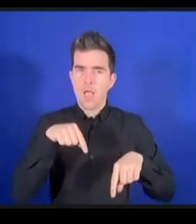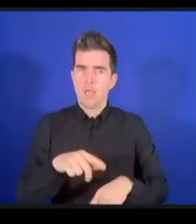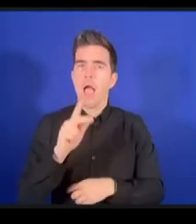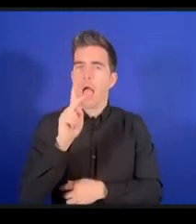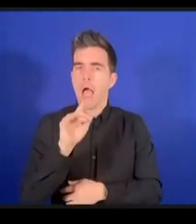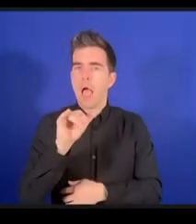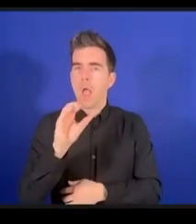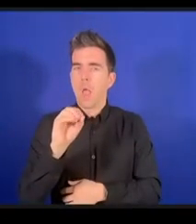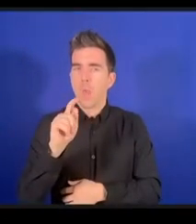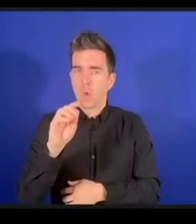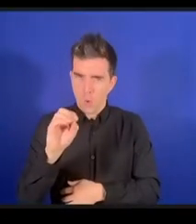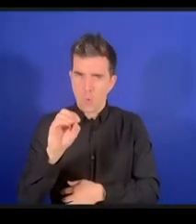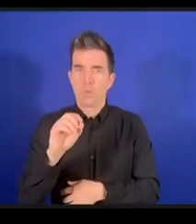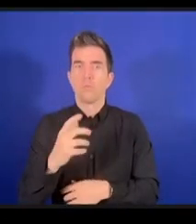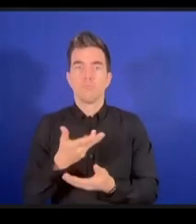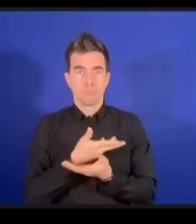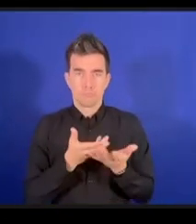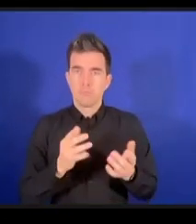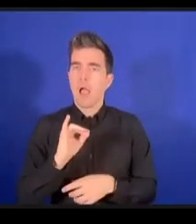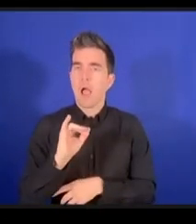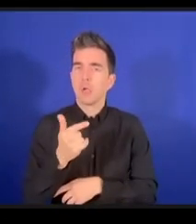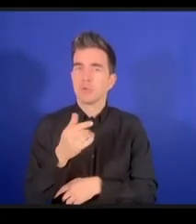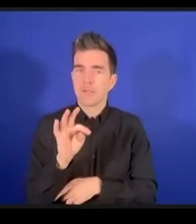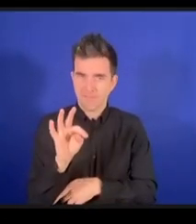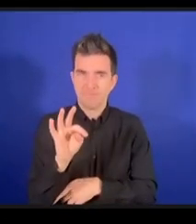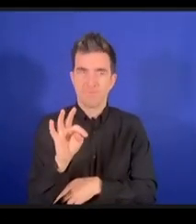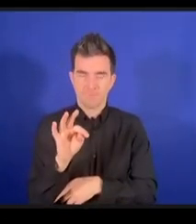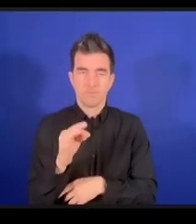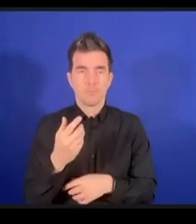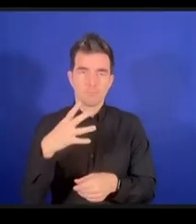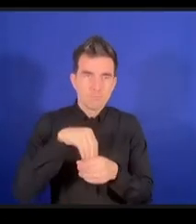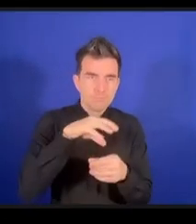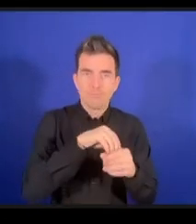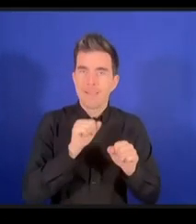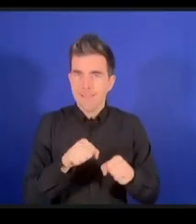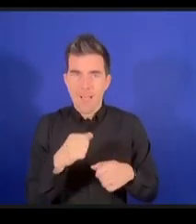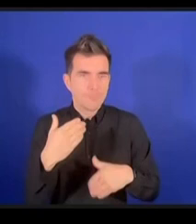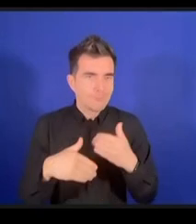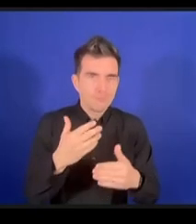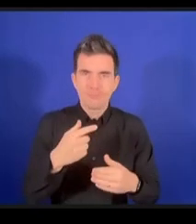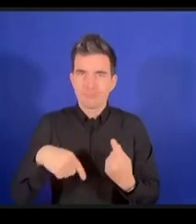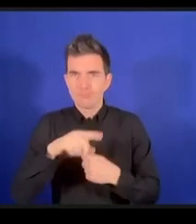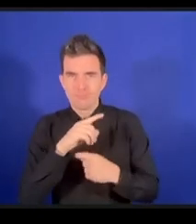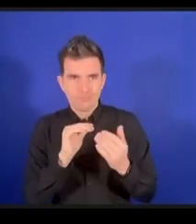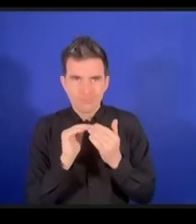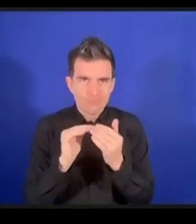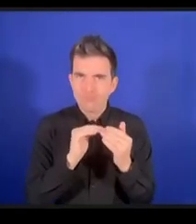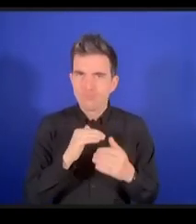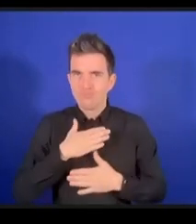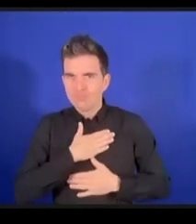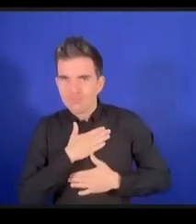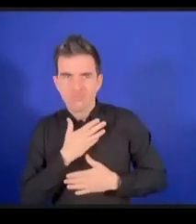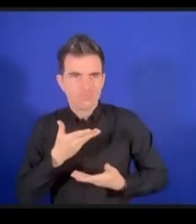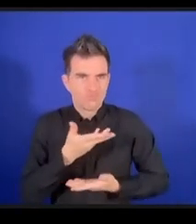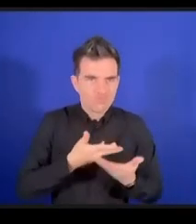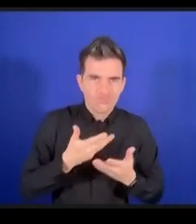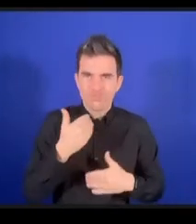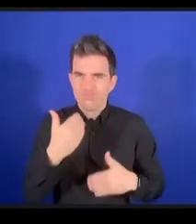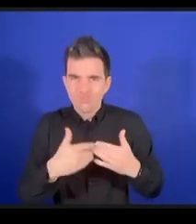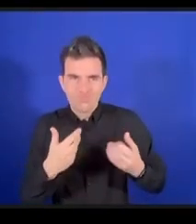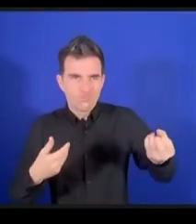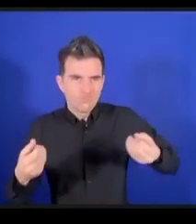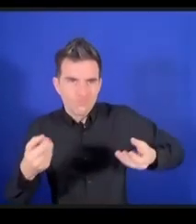puis de profiter de contribuer des discussions qui sont en cours. Nous n'avons pas simplement reçu ces